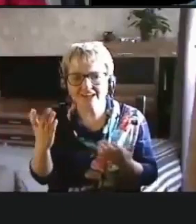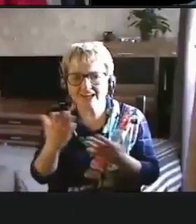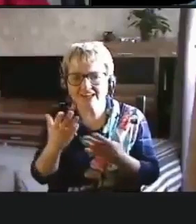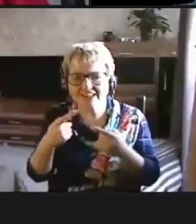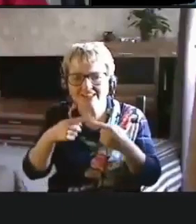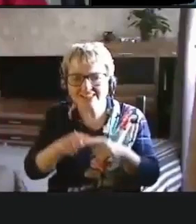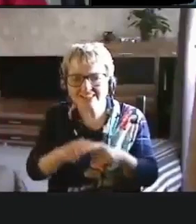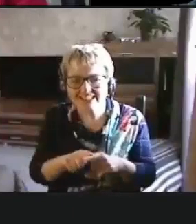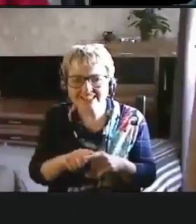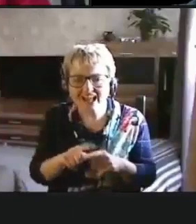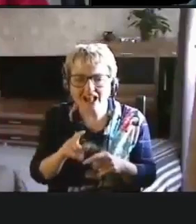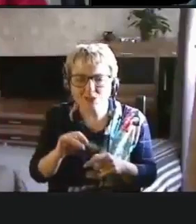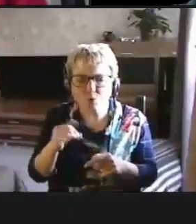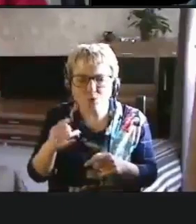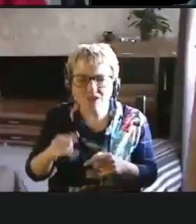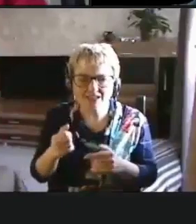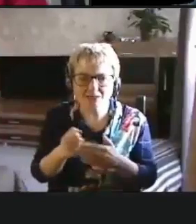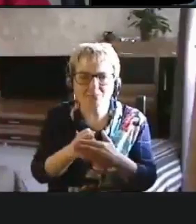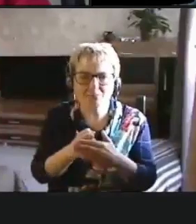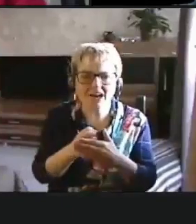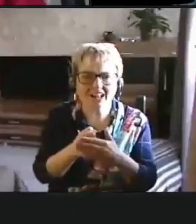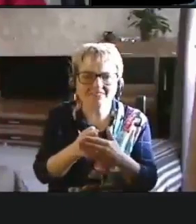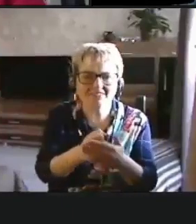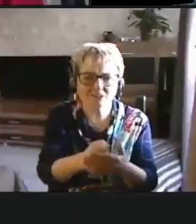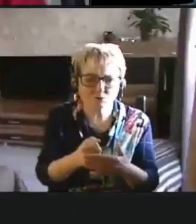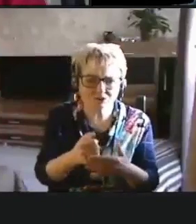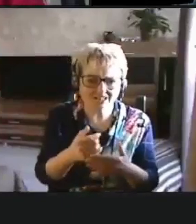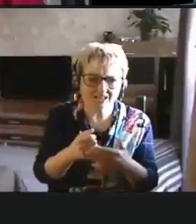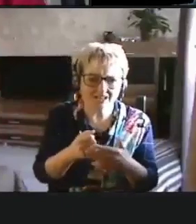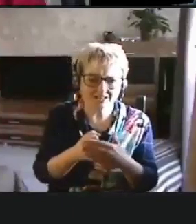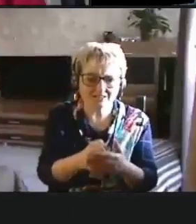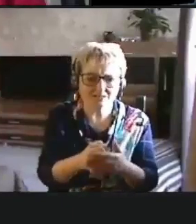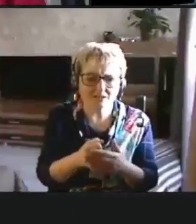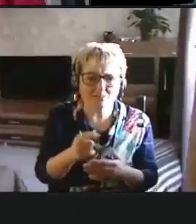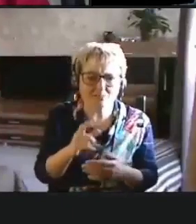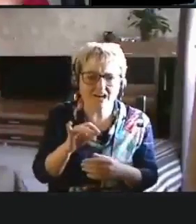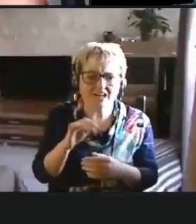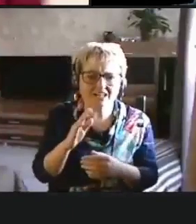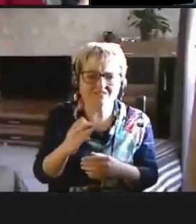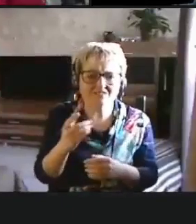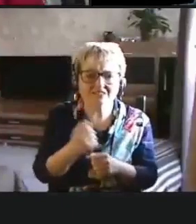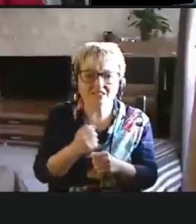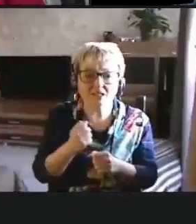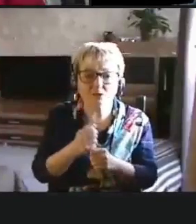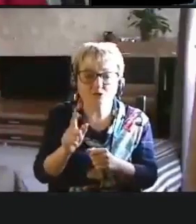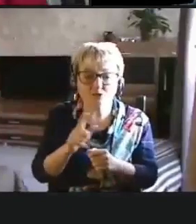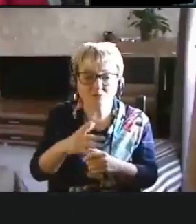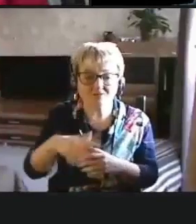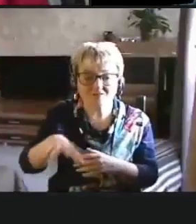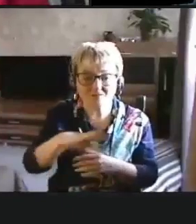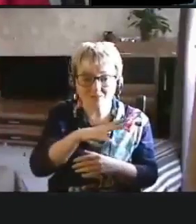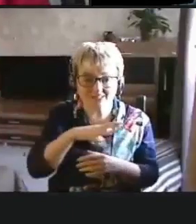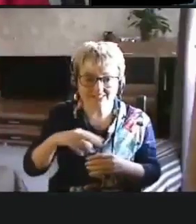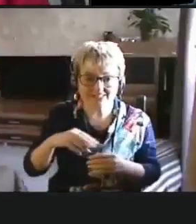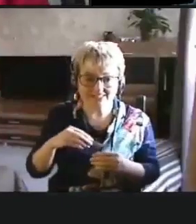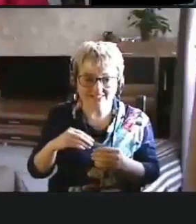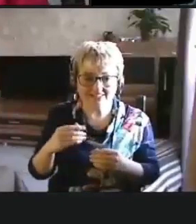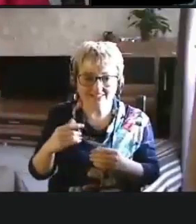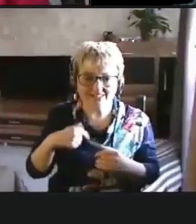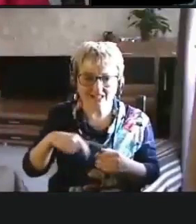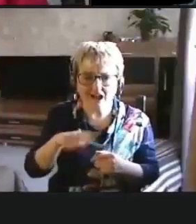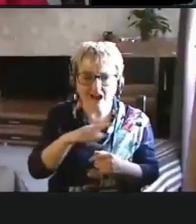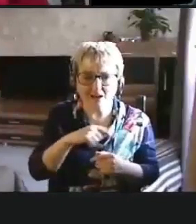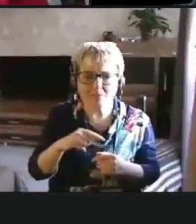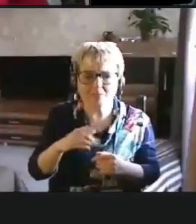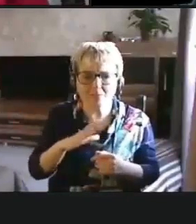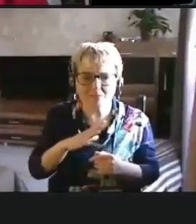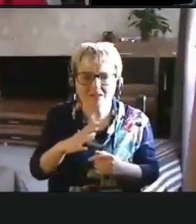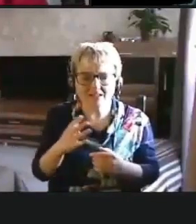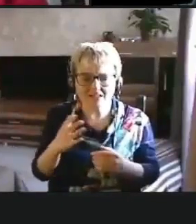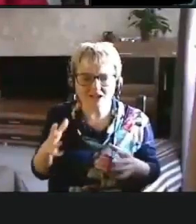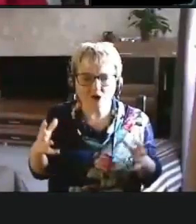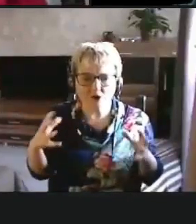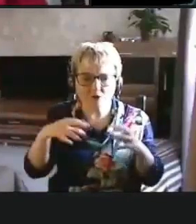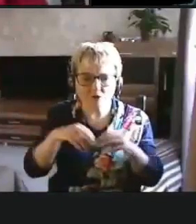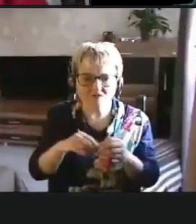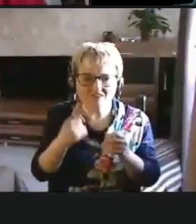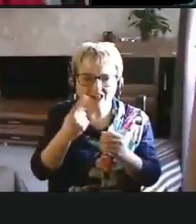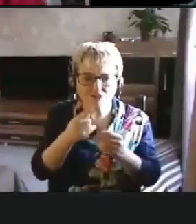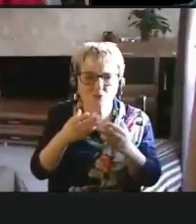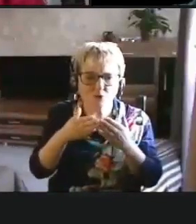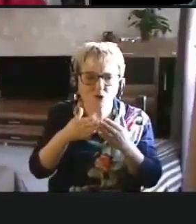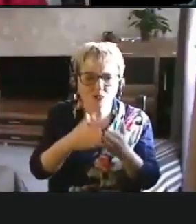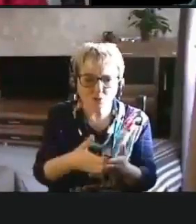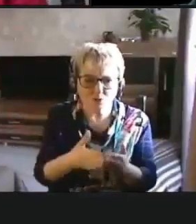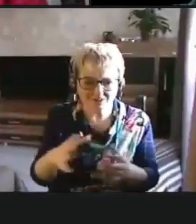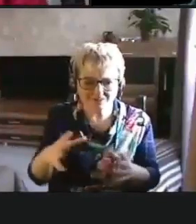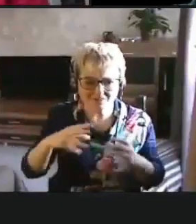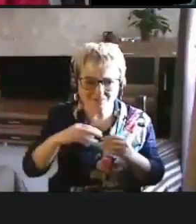технологиях продвинуться, делать прорыв с тем, чтобы нам вместе с вами было как-то в единой лодке, мы шли